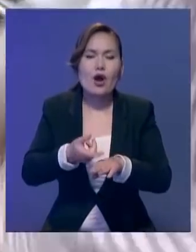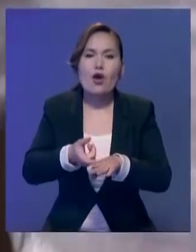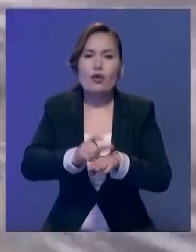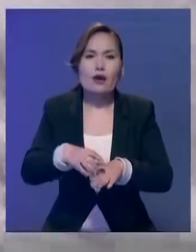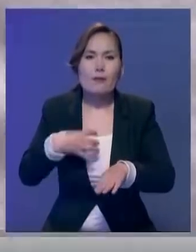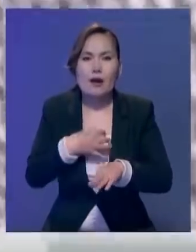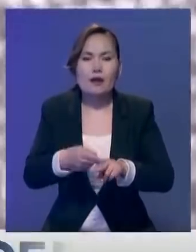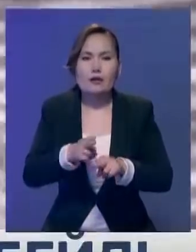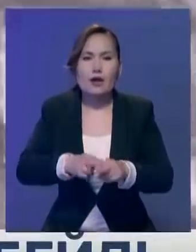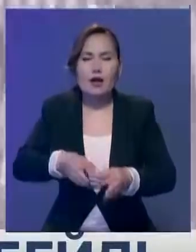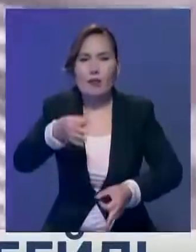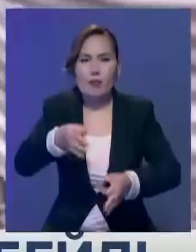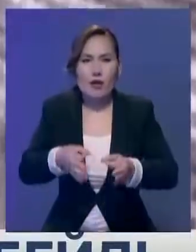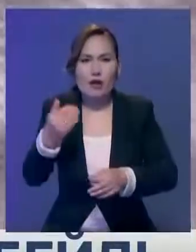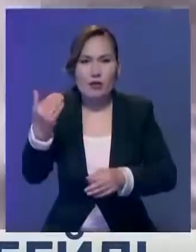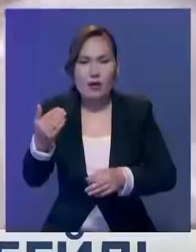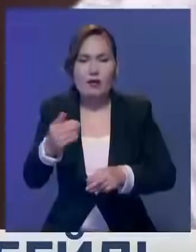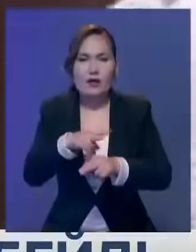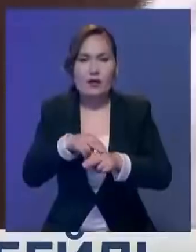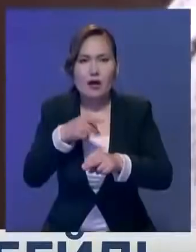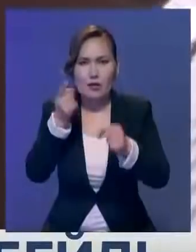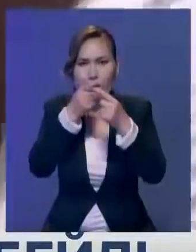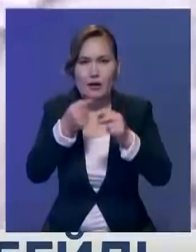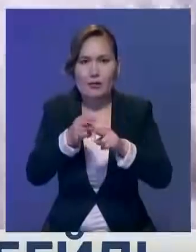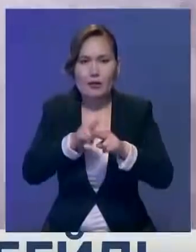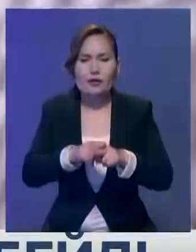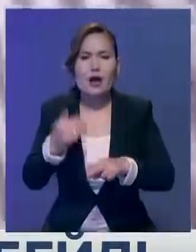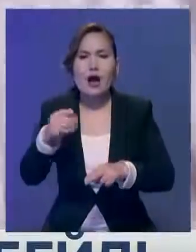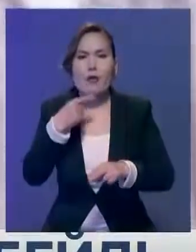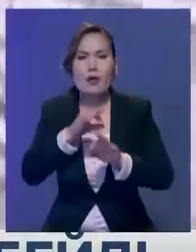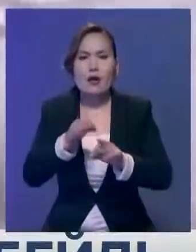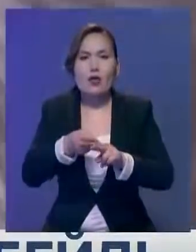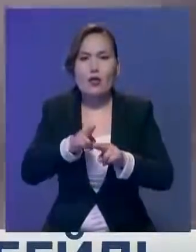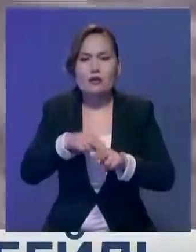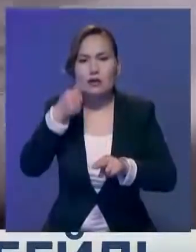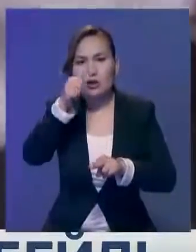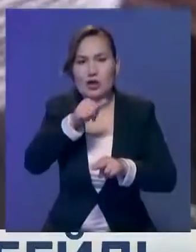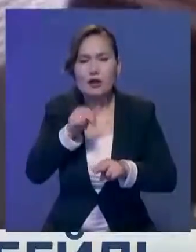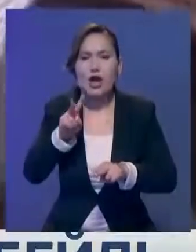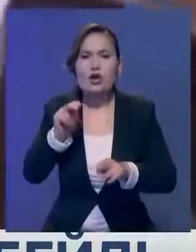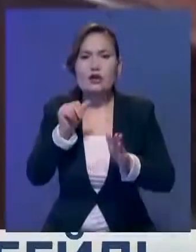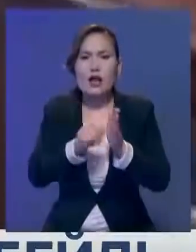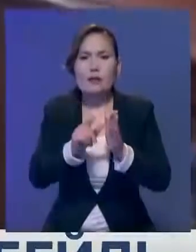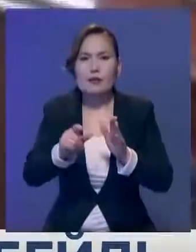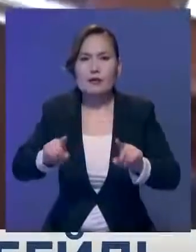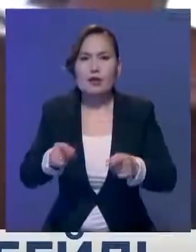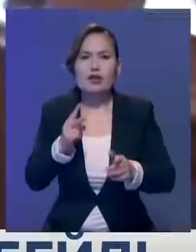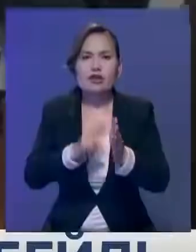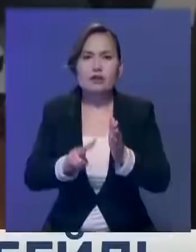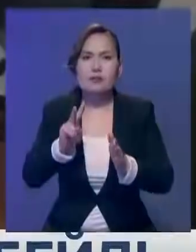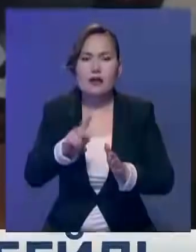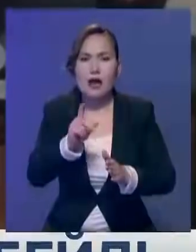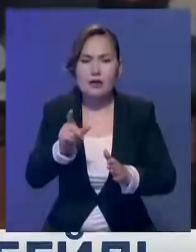үстер жөніндегі терге үшісі Данияр Бегайдаров мәлімдеді. Оның айтыуынша осы жылы 260 ұлға сотталып, 72 адам